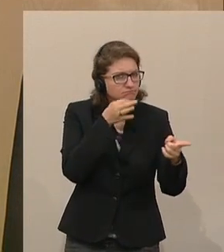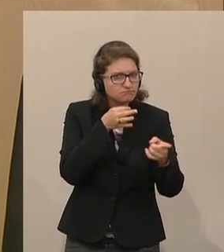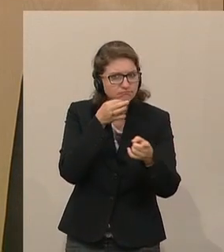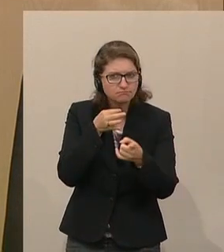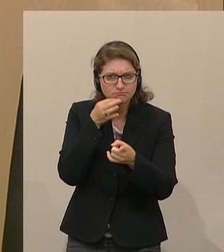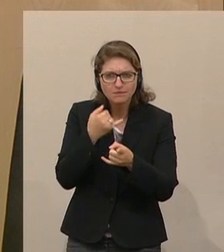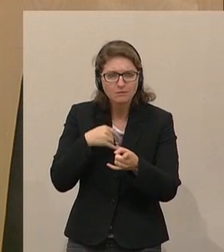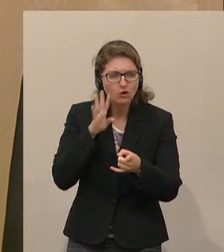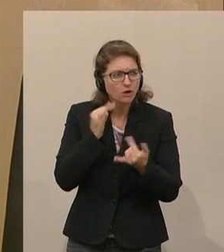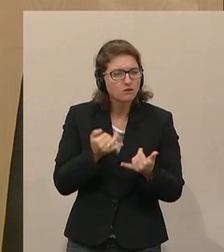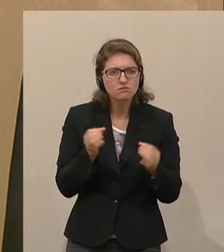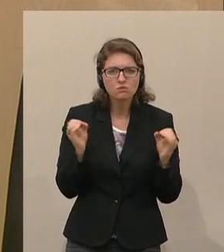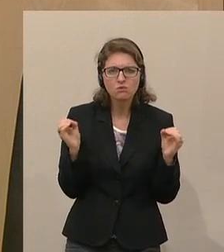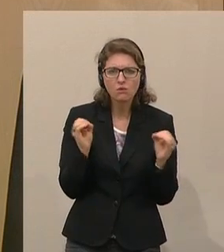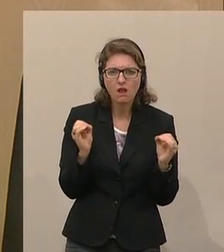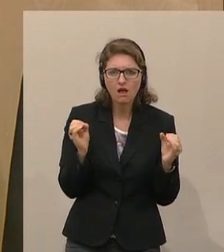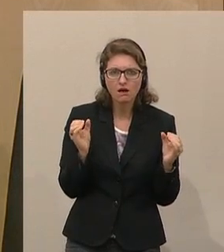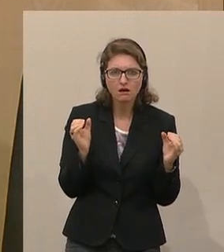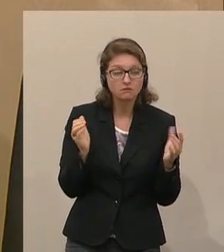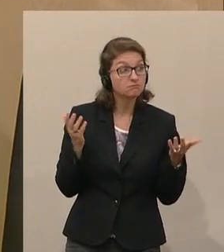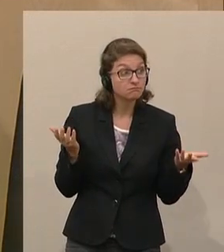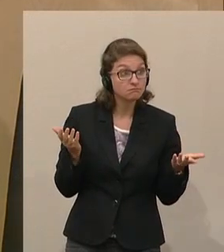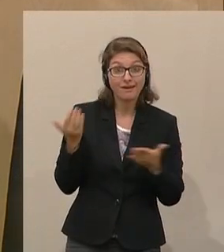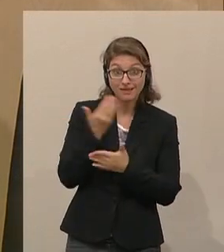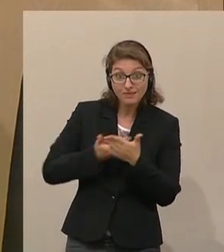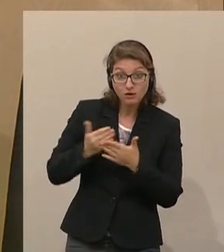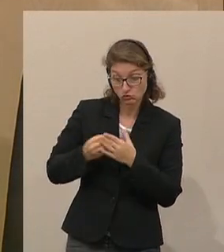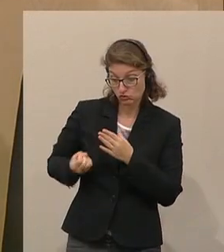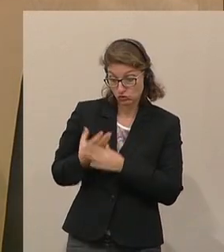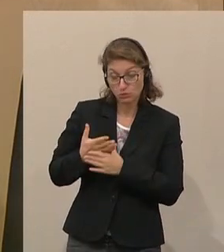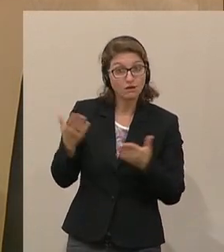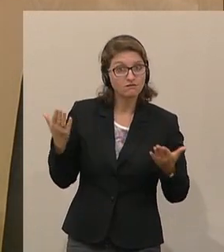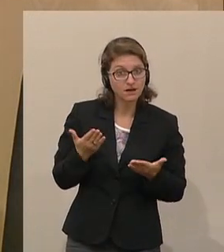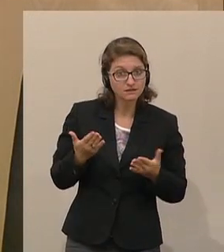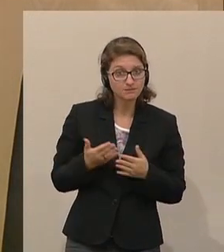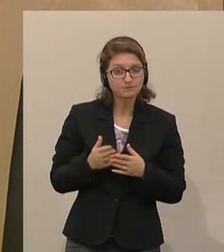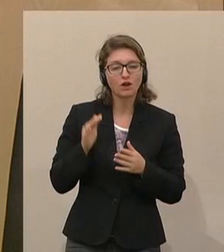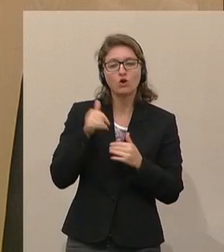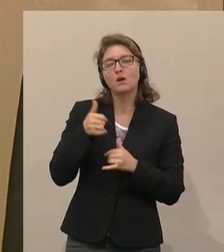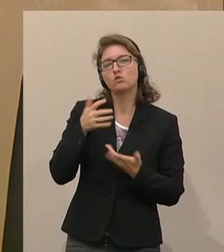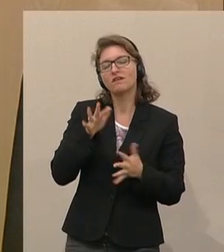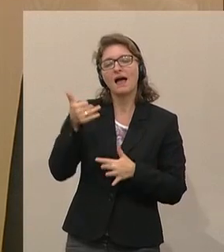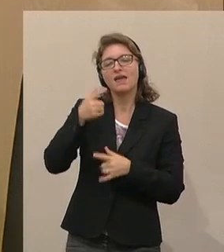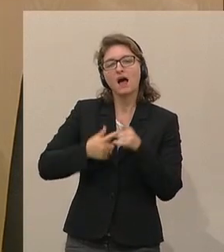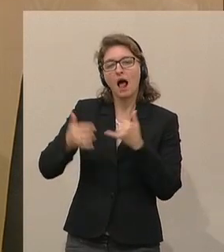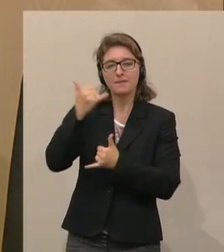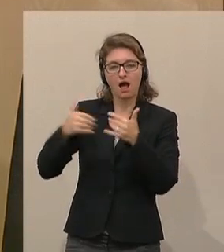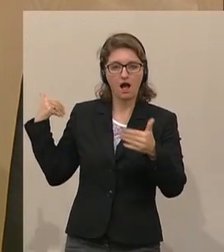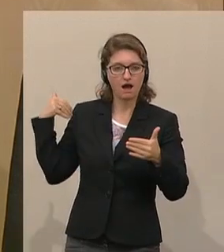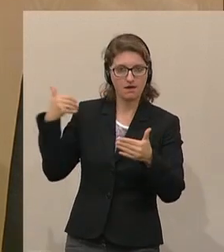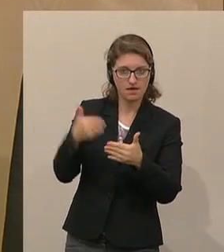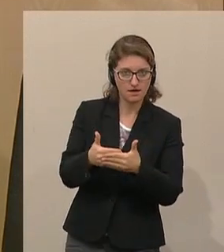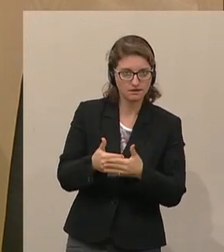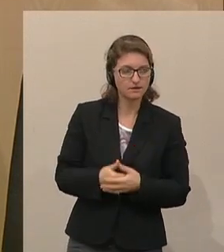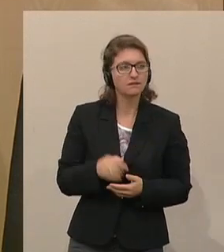Der Hintergrund und der Ursprung der Entwicklungen ist folgender, dass seit über eineinhalb Jahren in etwa ganz